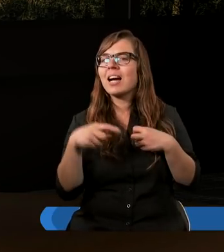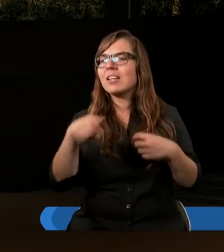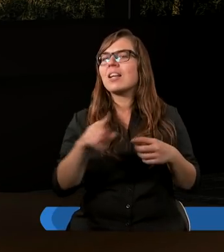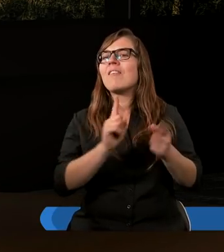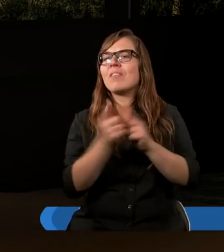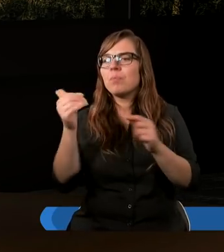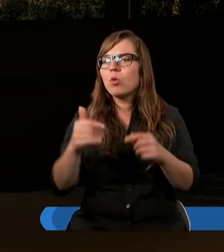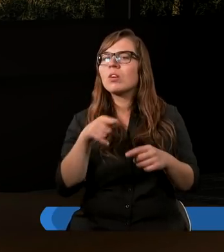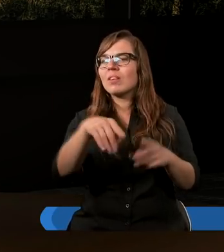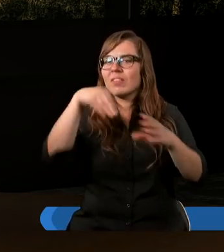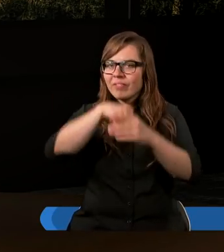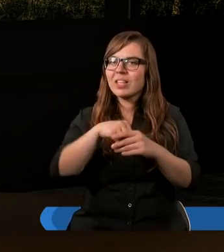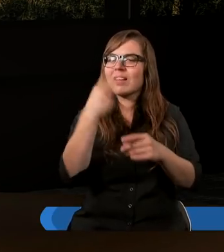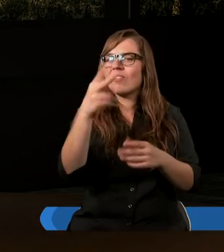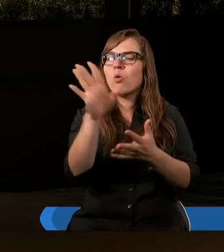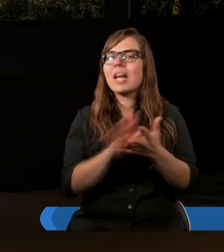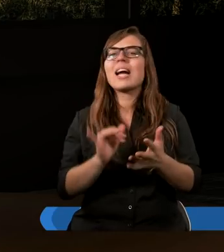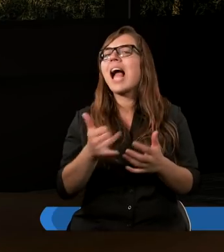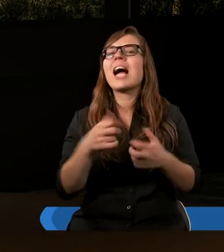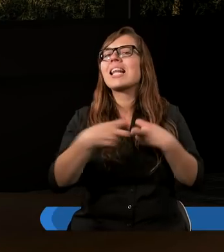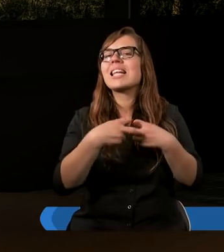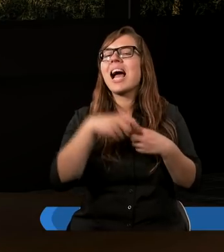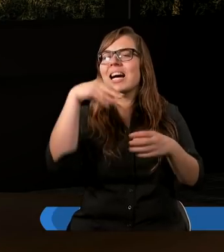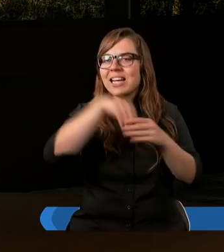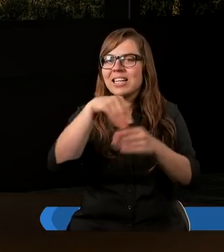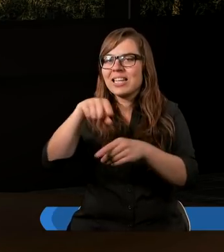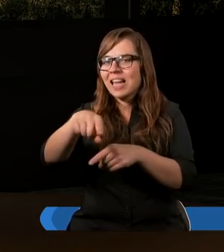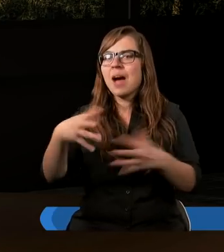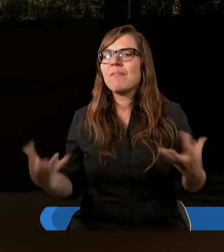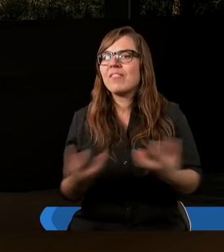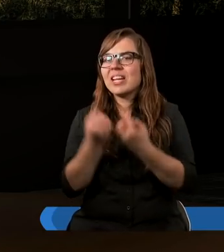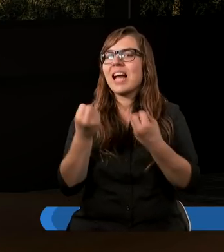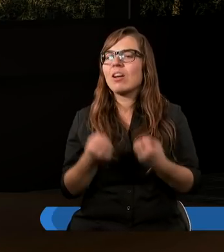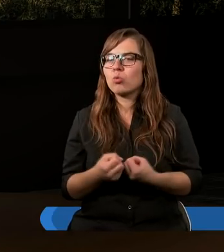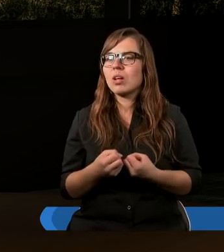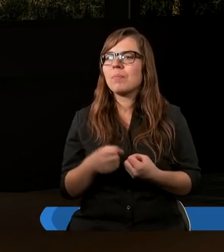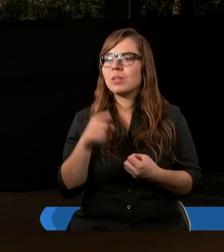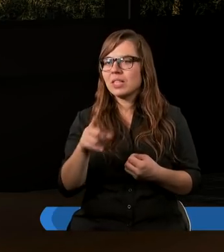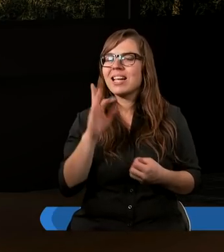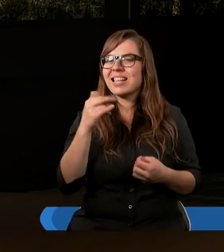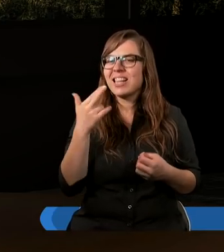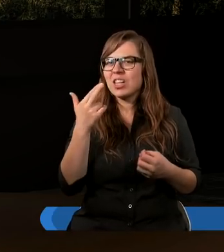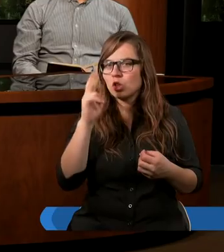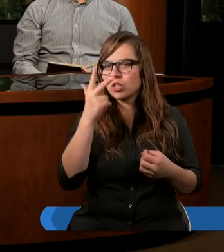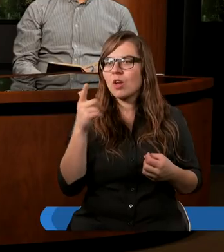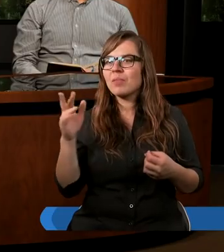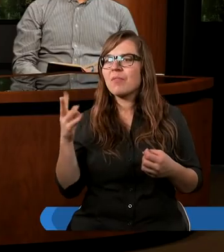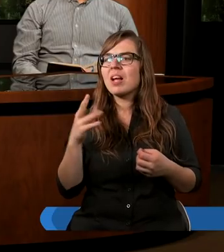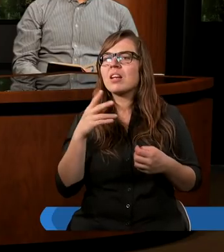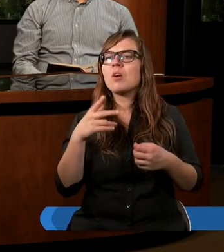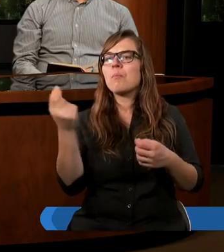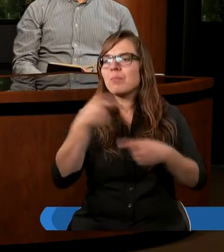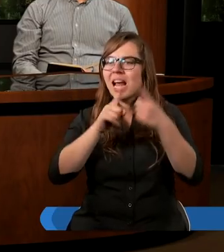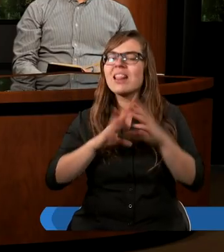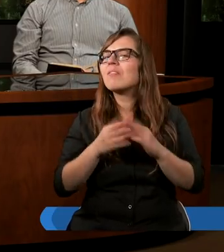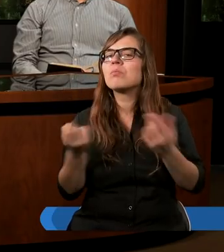tutaj wymienili, które są przedstawione w tych dwóch tekstach, które przedstawił to nam Paweł, bierząc do Tymoteusza? Powinniśmy